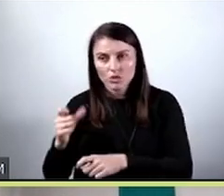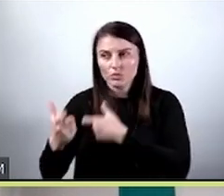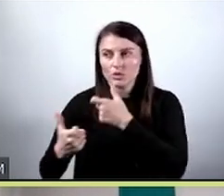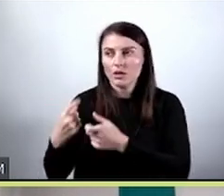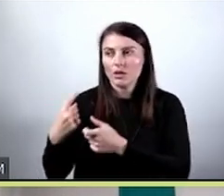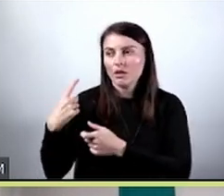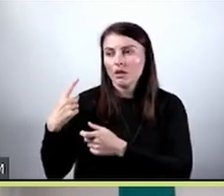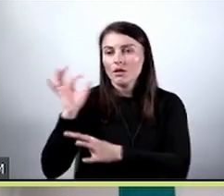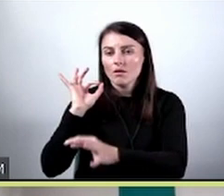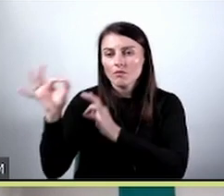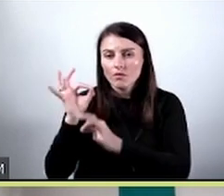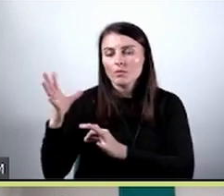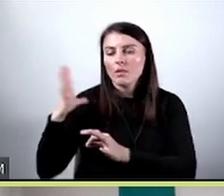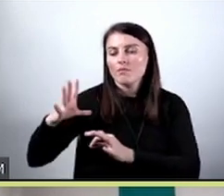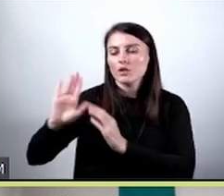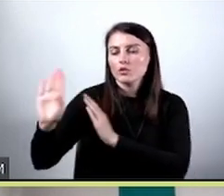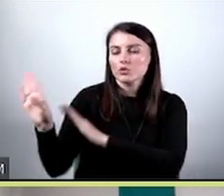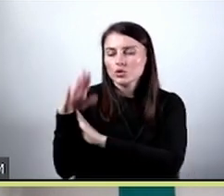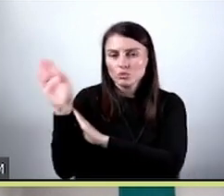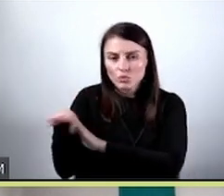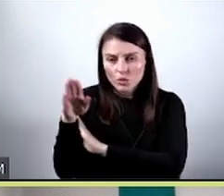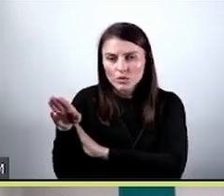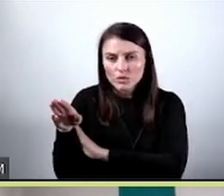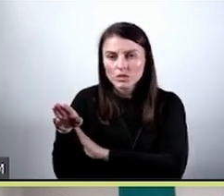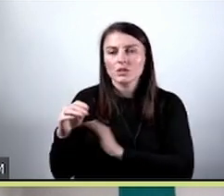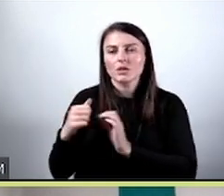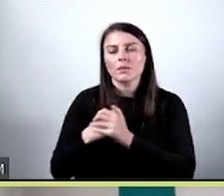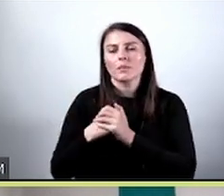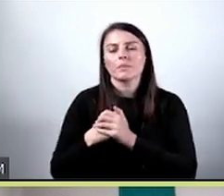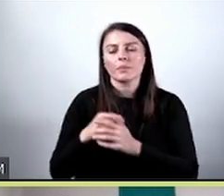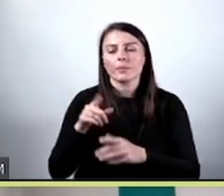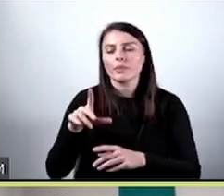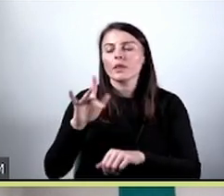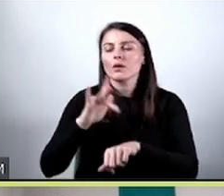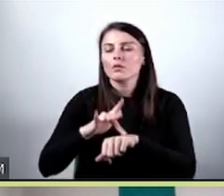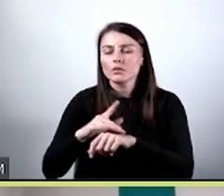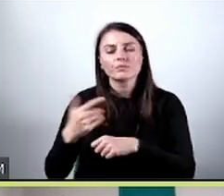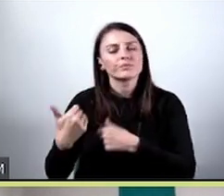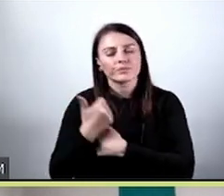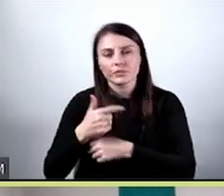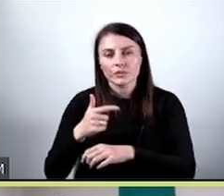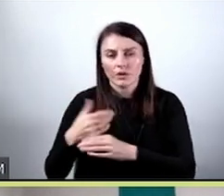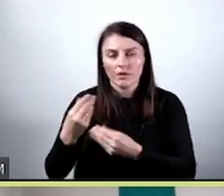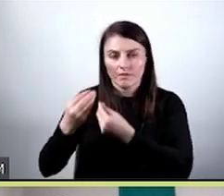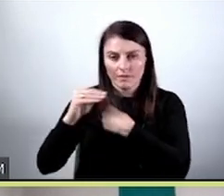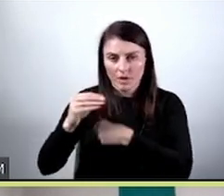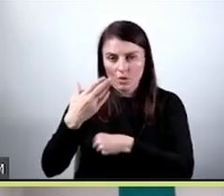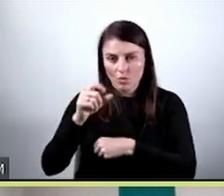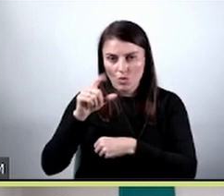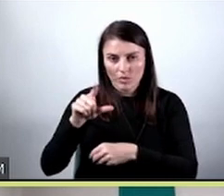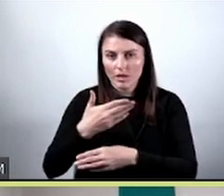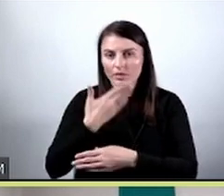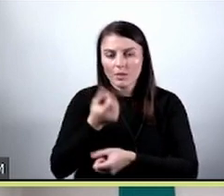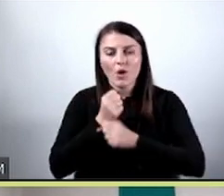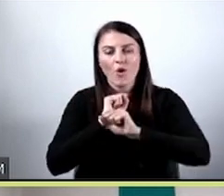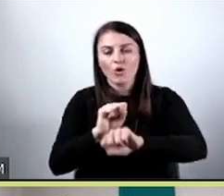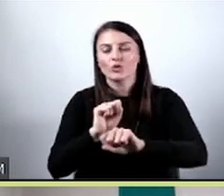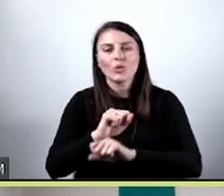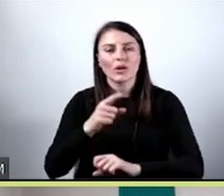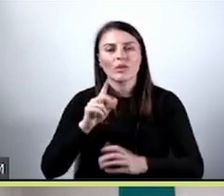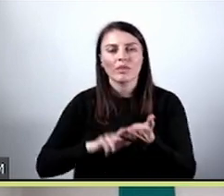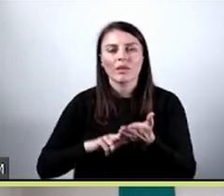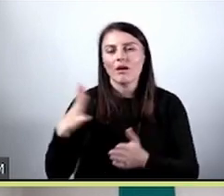o ile interfejs zapuszcza wartości puste. To wynika z tego, że większość modeli domyślnie nie jest odporna na wartości puste